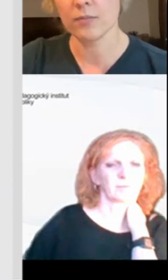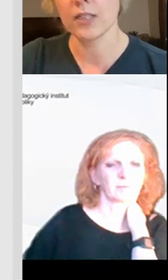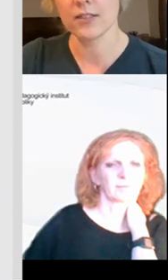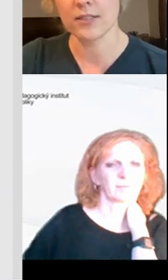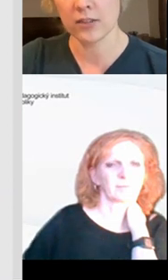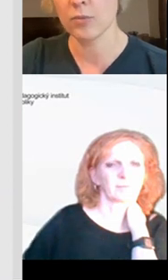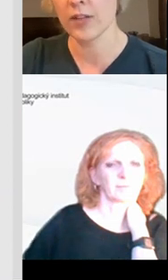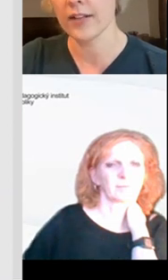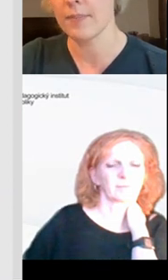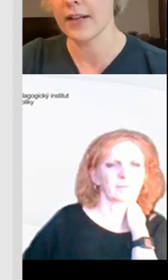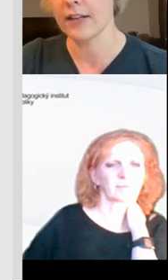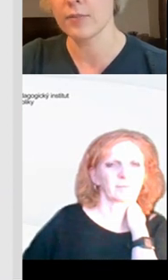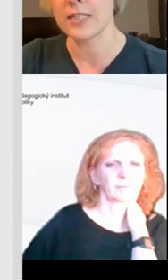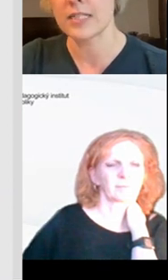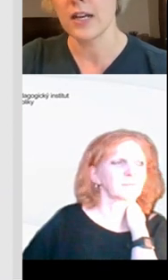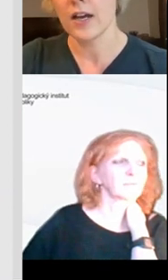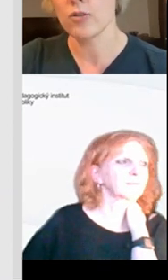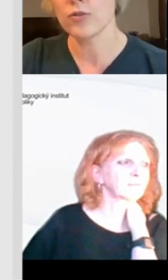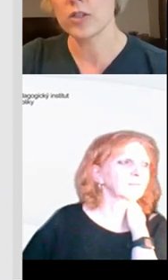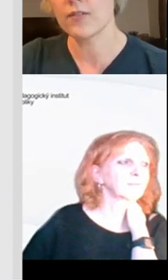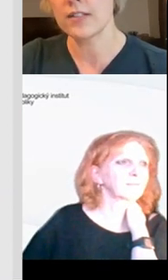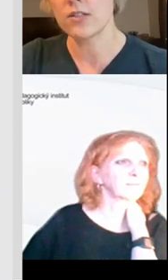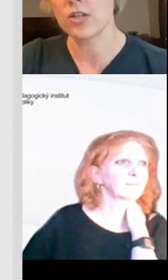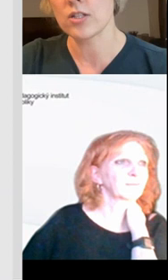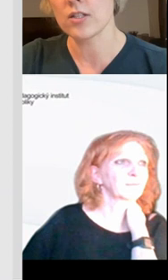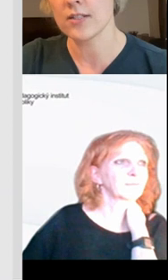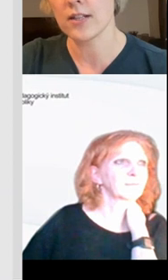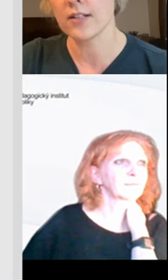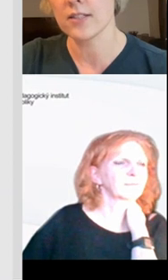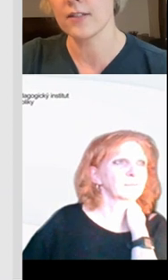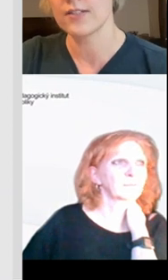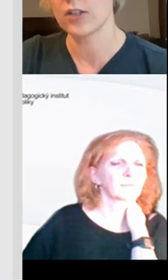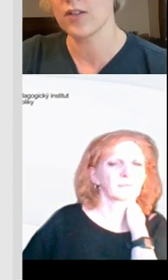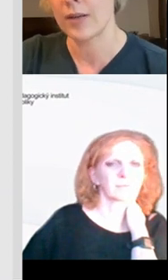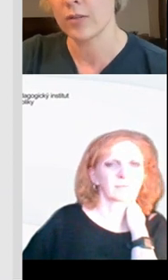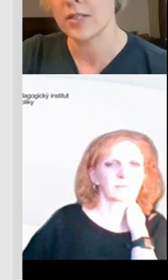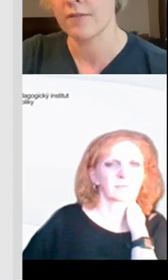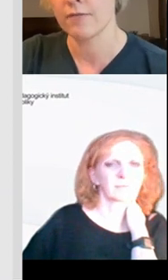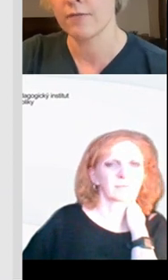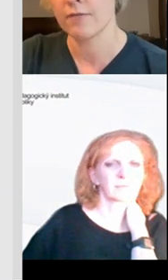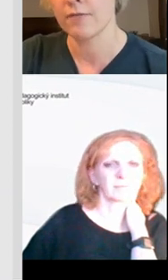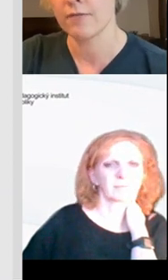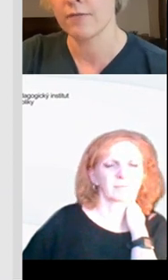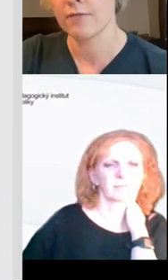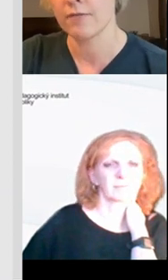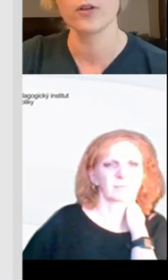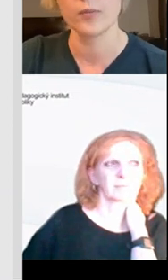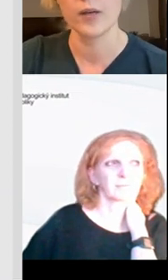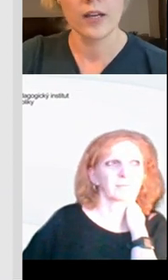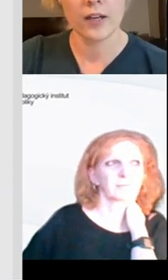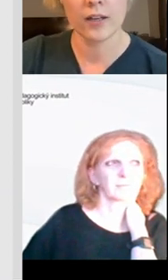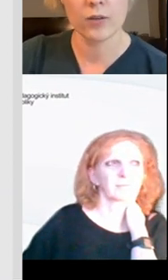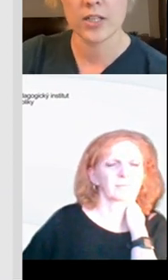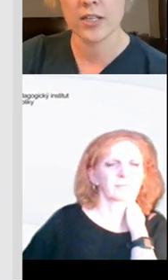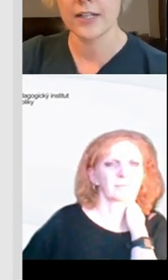takže jsem si k tomu vyhledala pár informací. A už v roce 2016 ve Světovém ekonomickém forum, World Economic